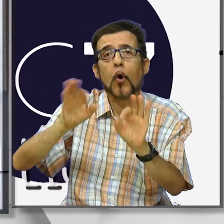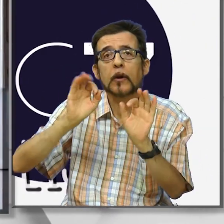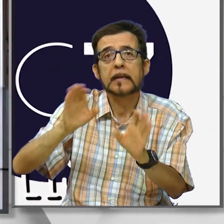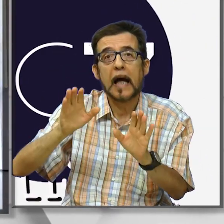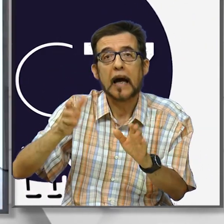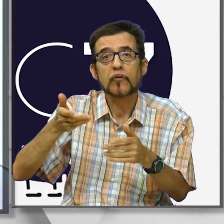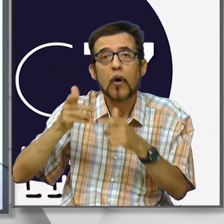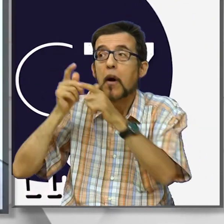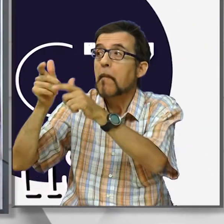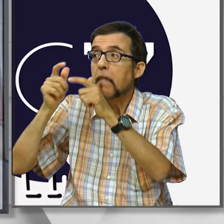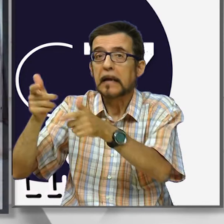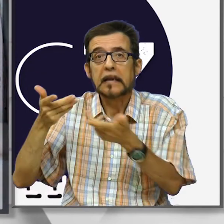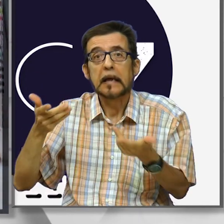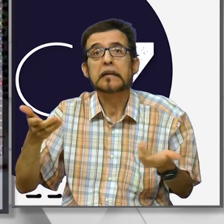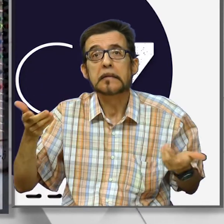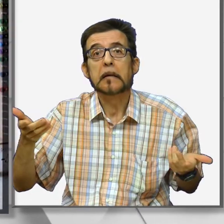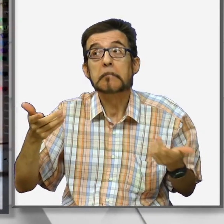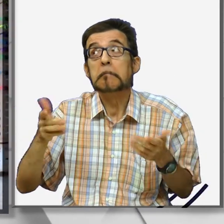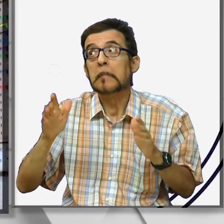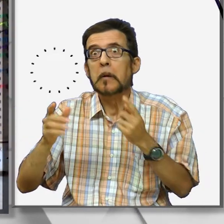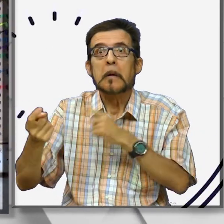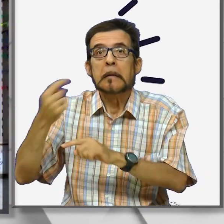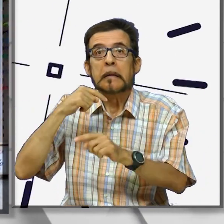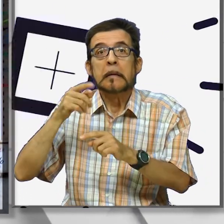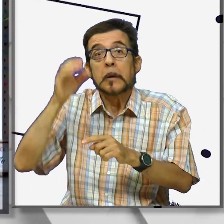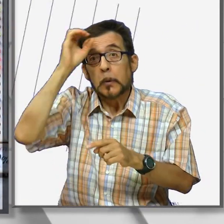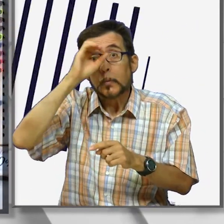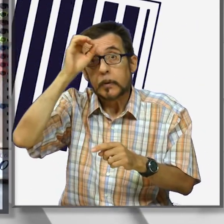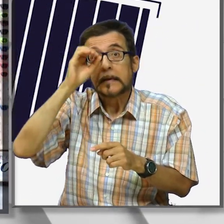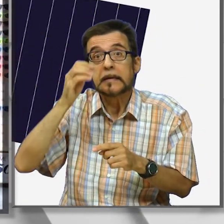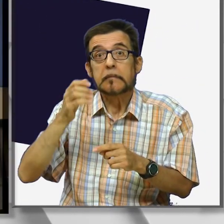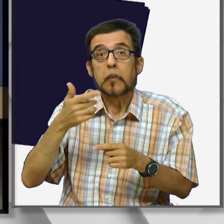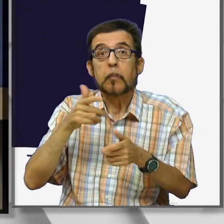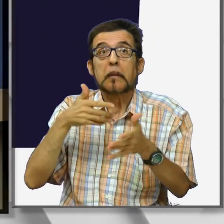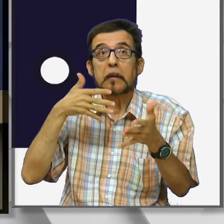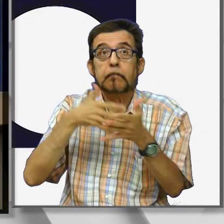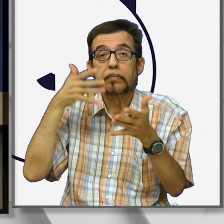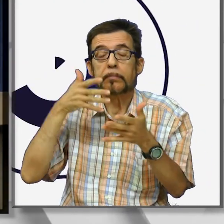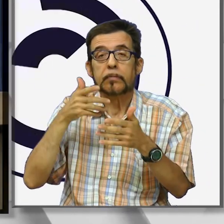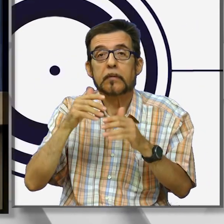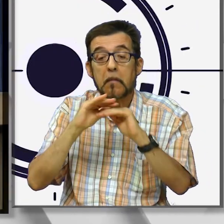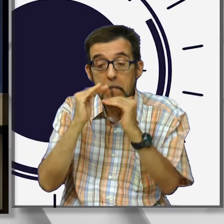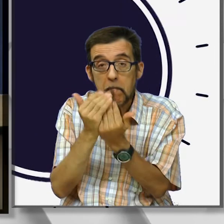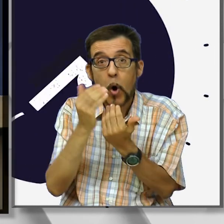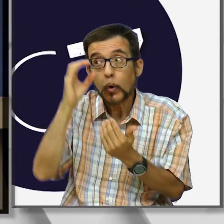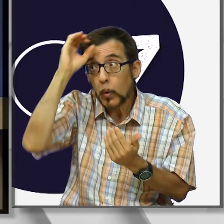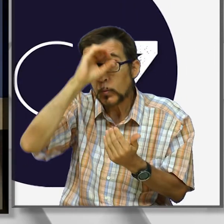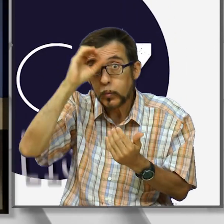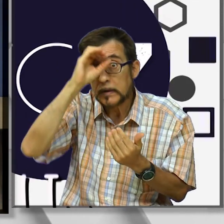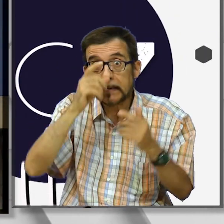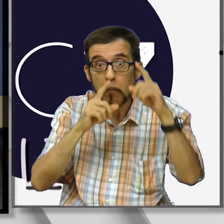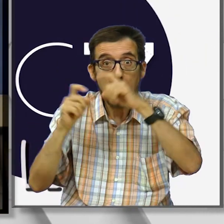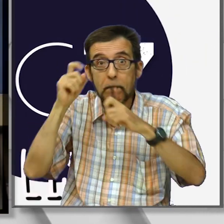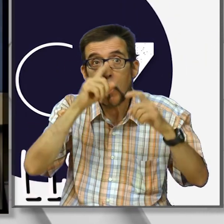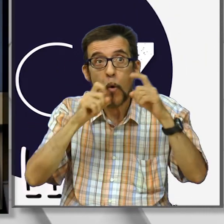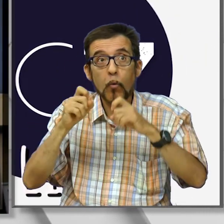dei vacanzieri potrebbe rivelarsi un boomerang per il settore turistico. Il mondo del turismo è preoccupato, c